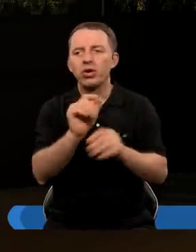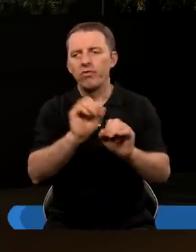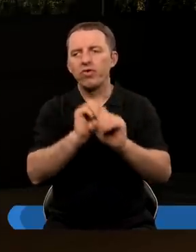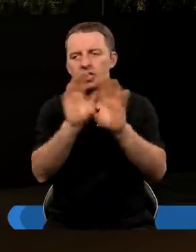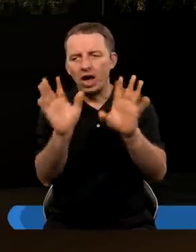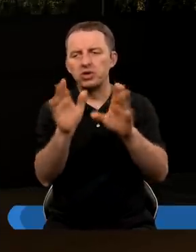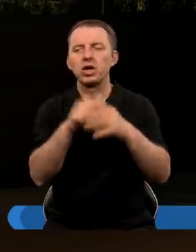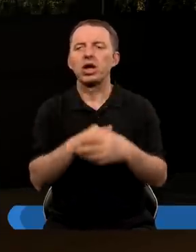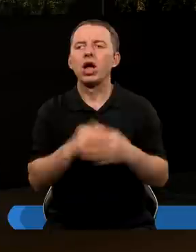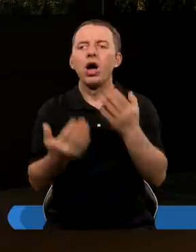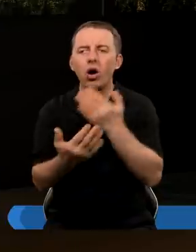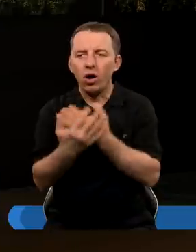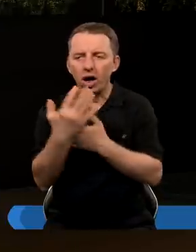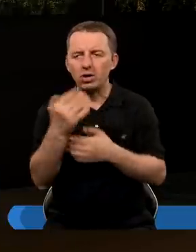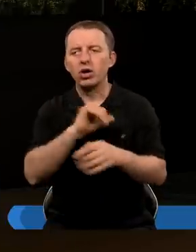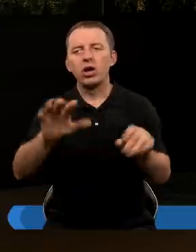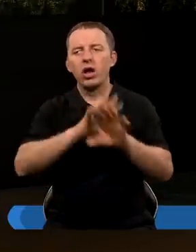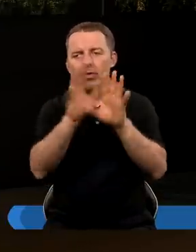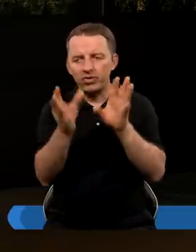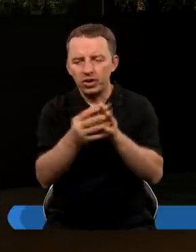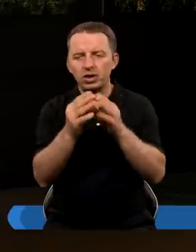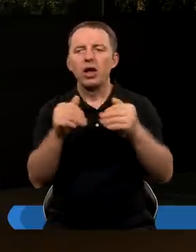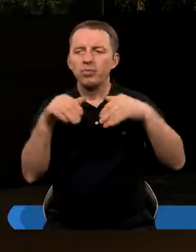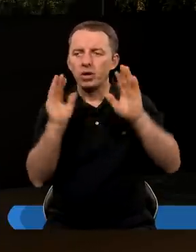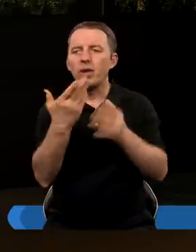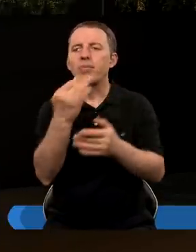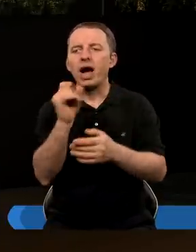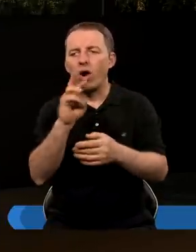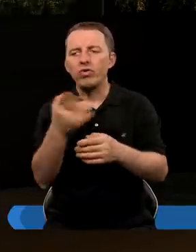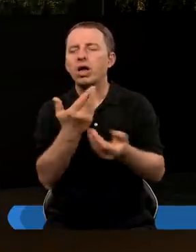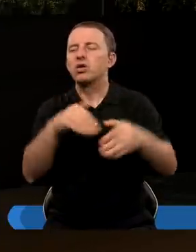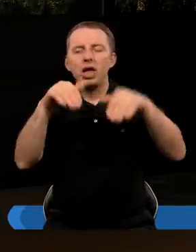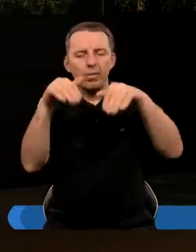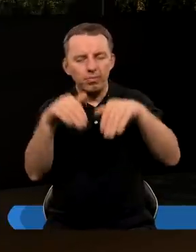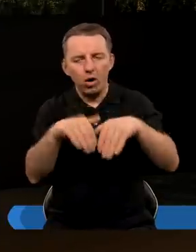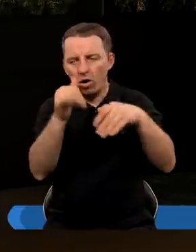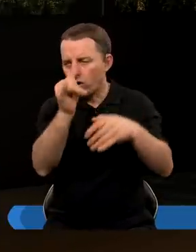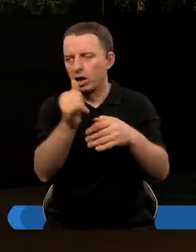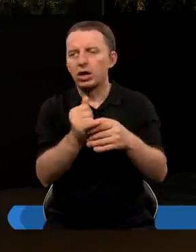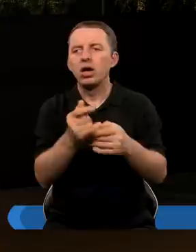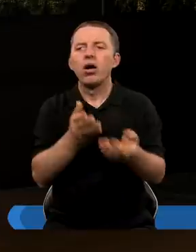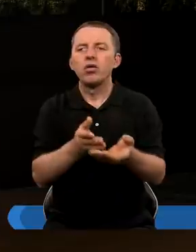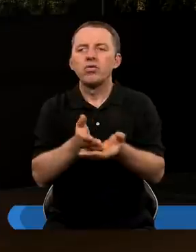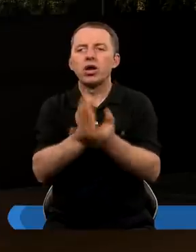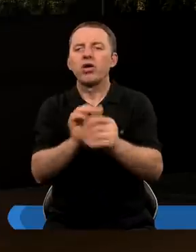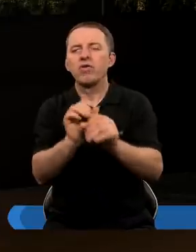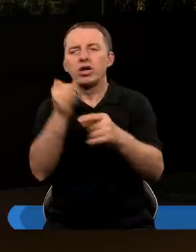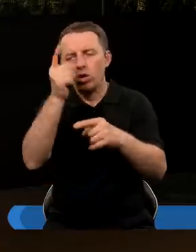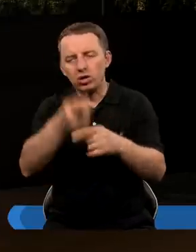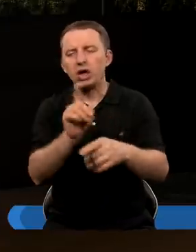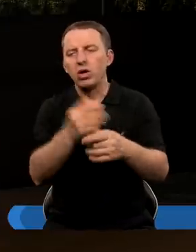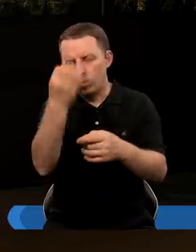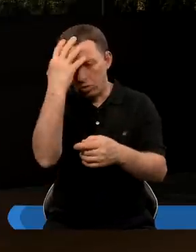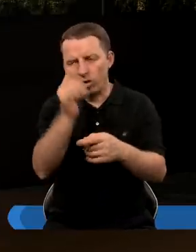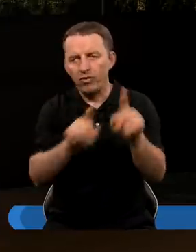a potem właśnie wyjaśnił. Okazało się, że wszyscy jego podani, czyli magowie wróżbici, nie mogli poradzić się z rozkazem